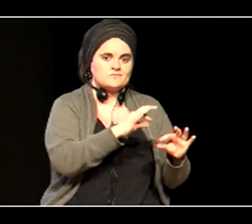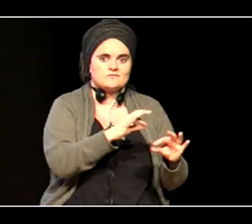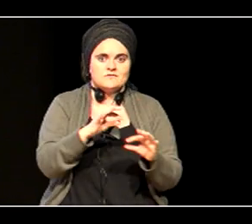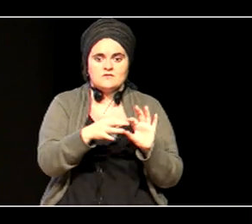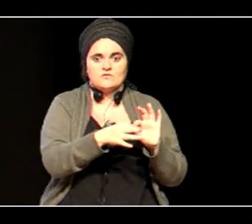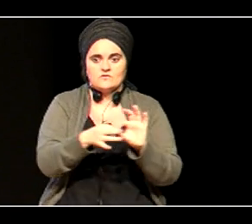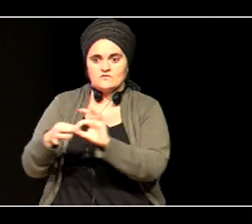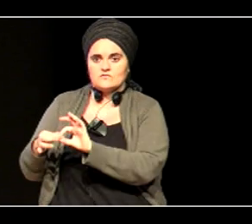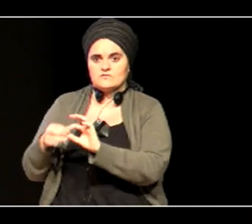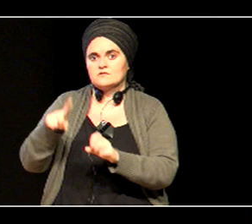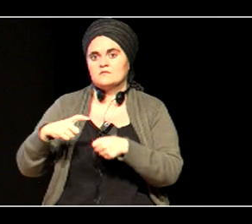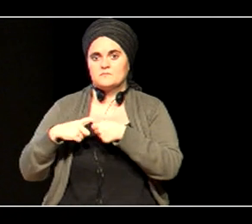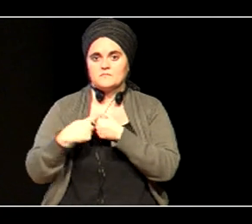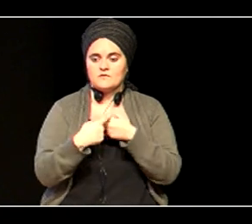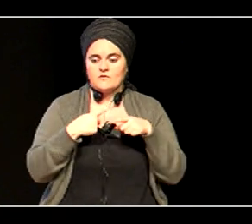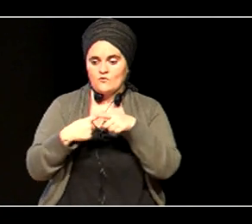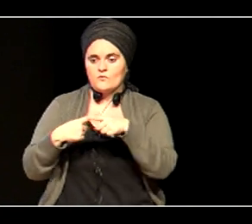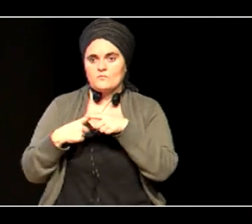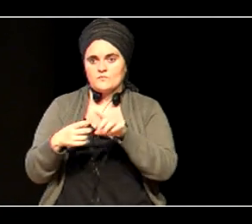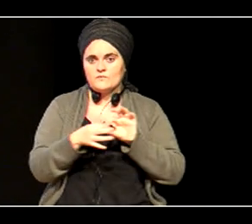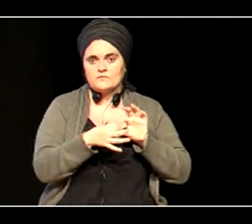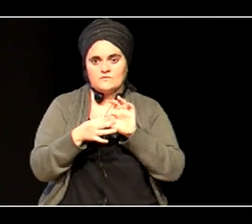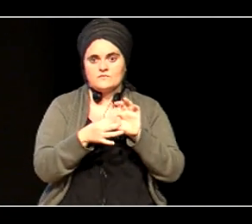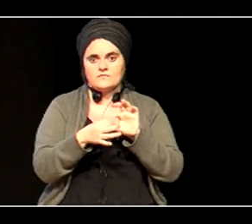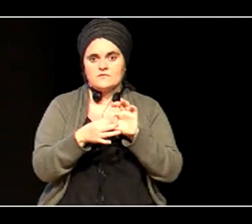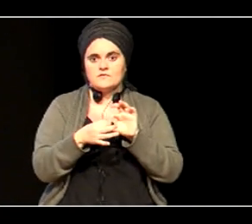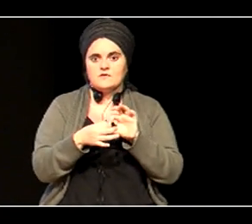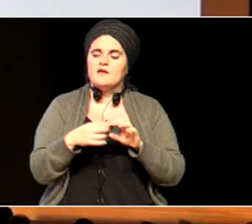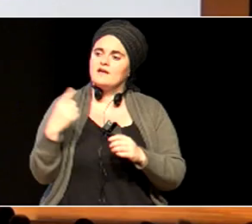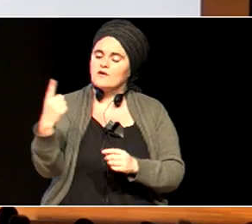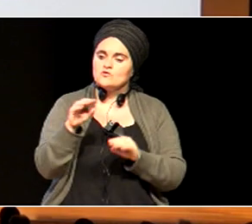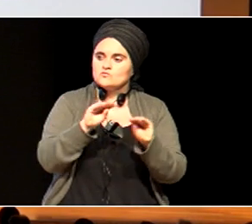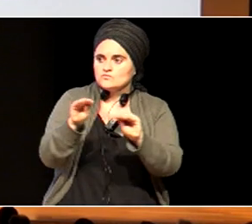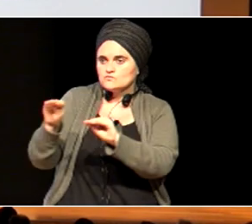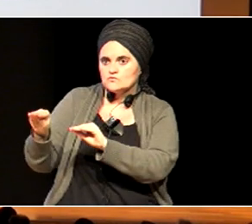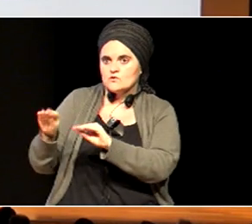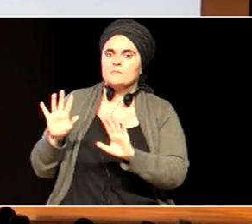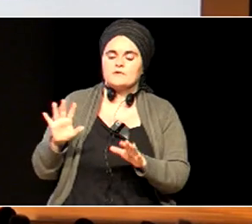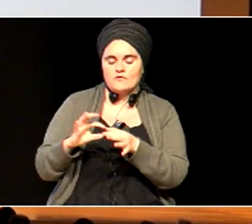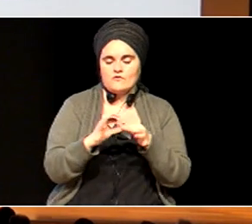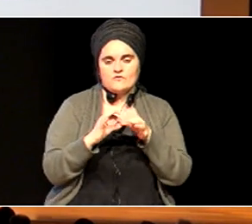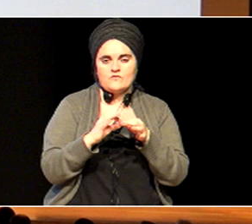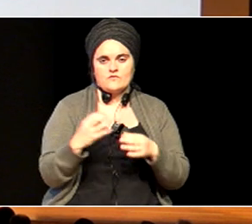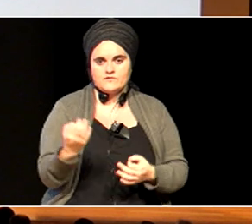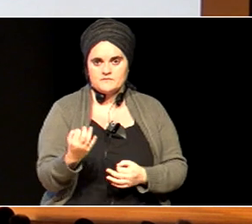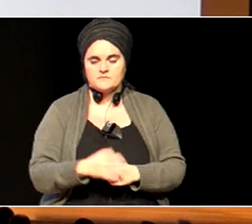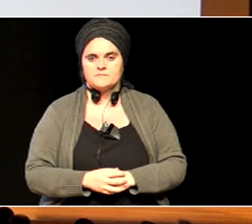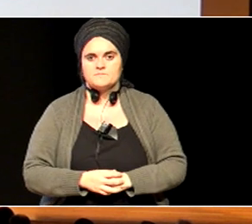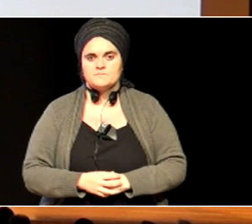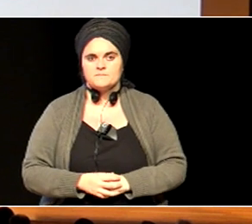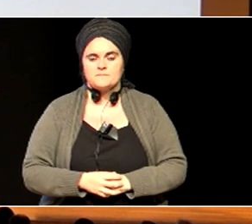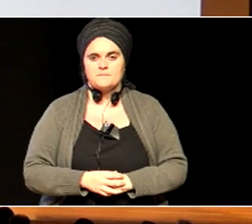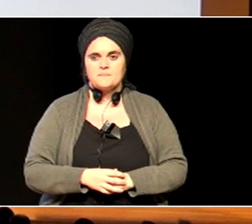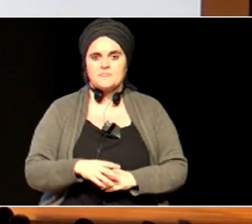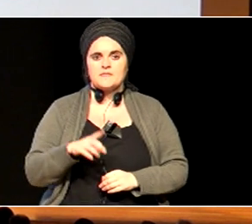partaidetza hori, konpartidua eta koerentia izatea, bakoitzak bere lekutik, baina koerentia, eta gaitasun handiko ikastetik identifikazio, eta